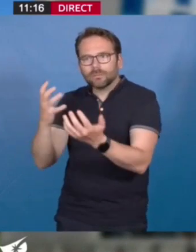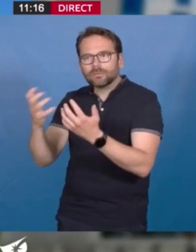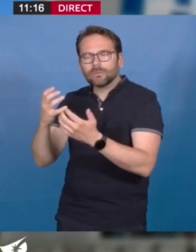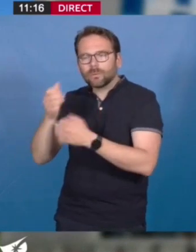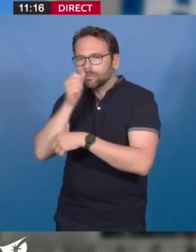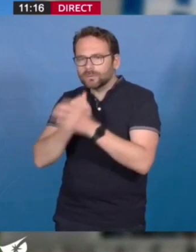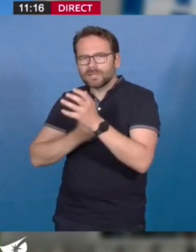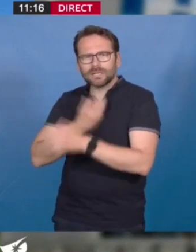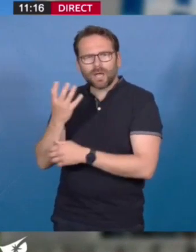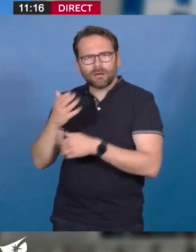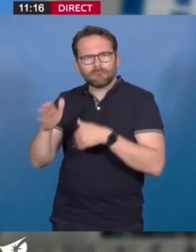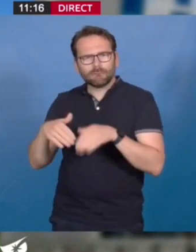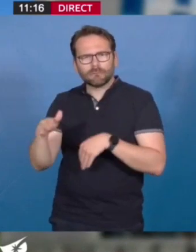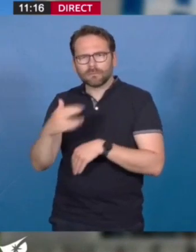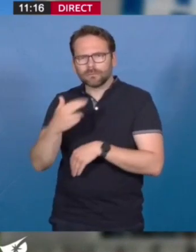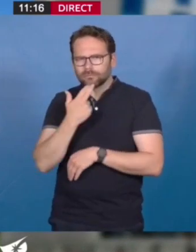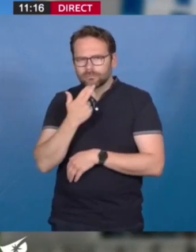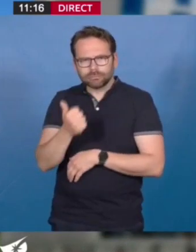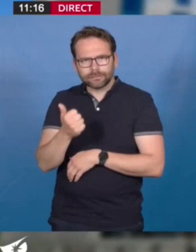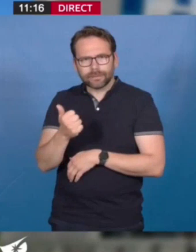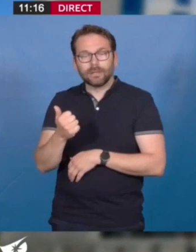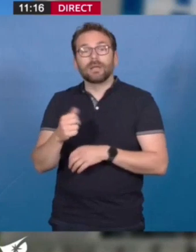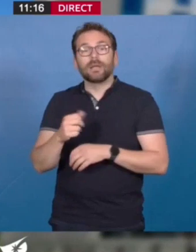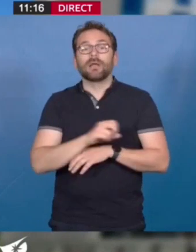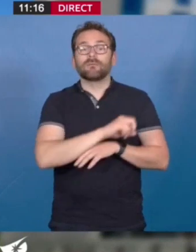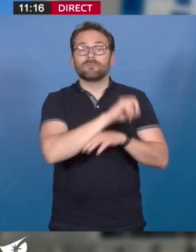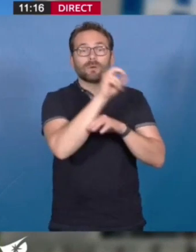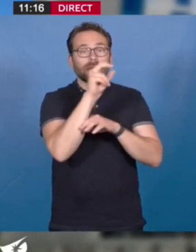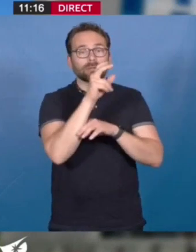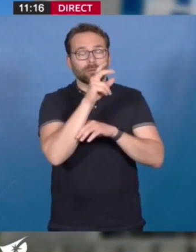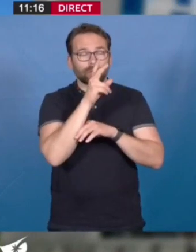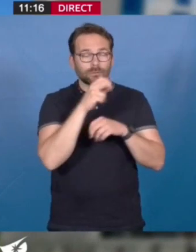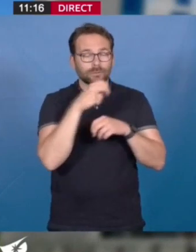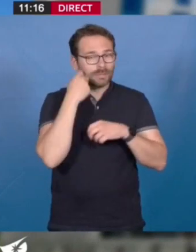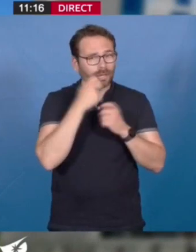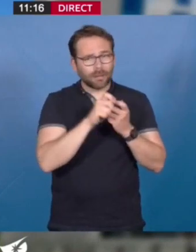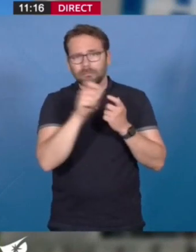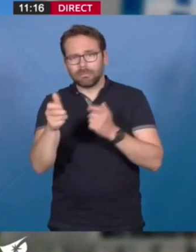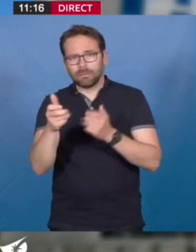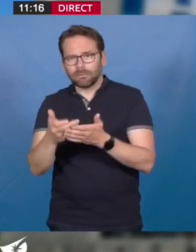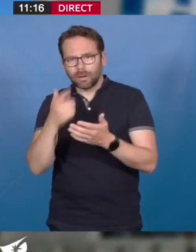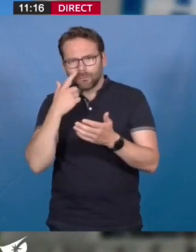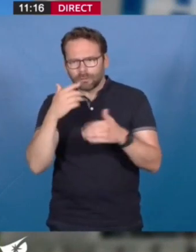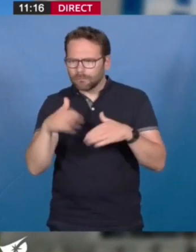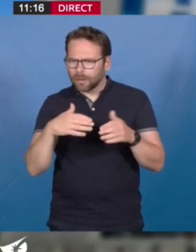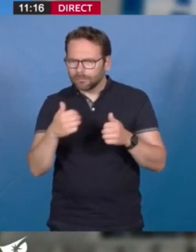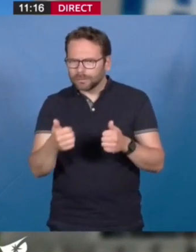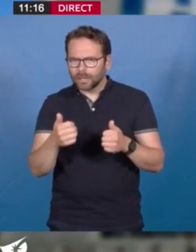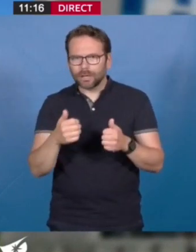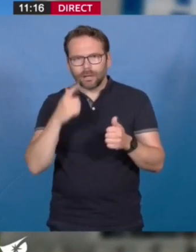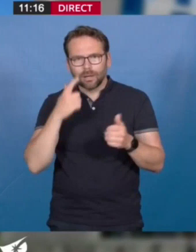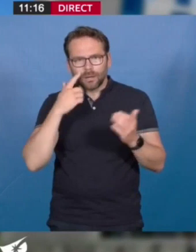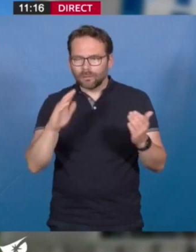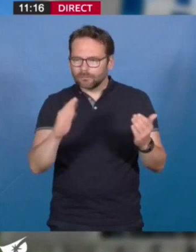fonctionnent excessivement bien après le voyage en train. Et nous pouvons nous réjouir de tout ce qui nous a été